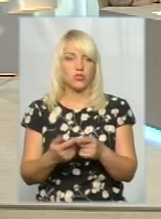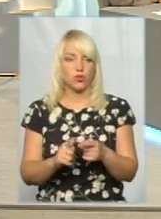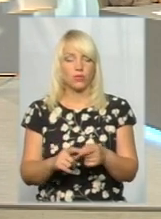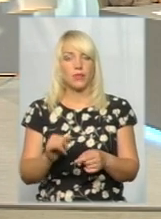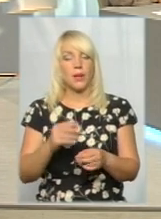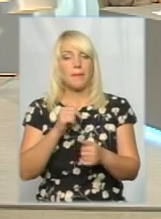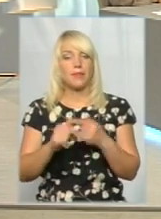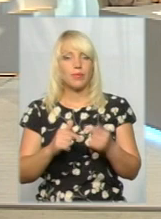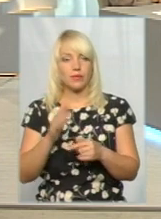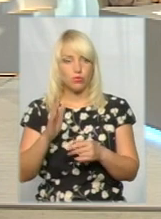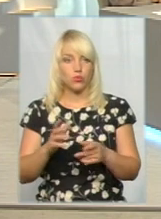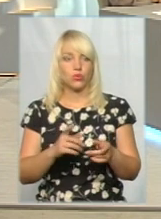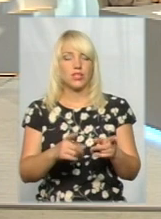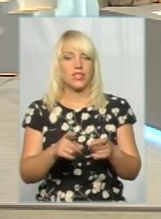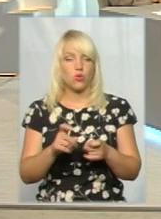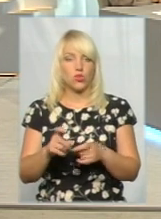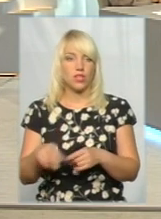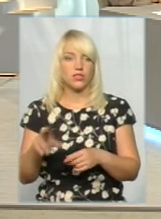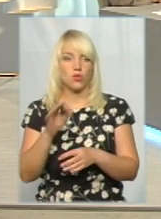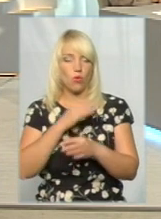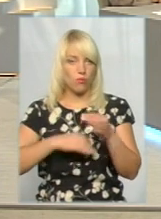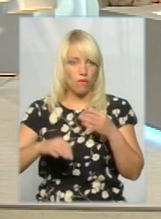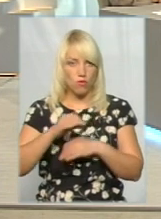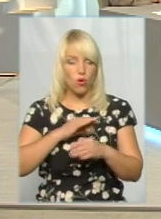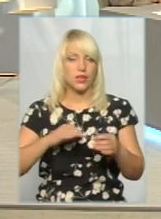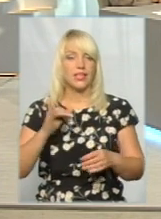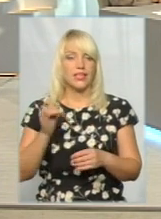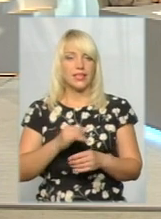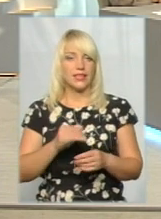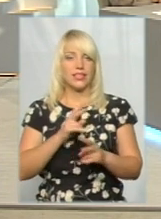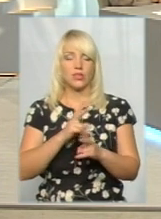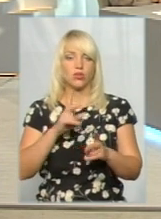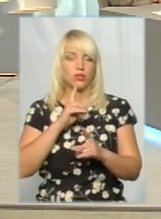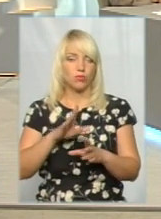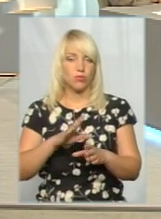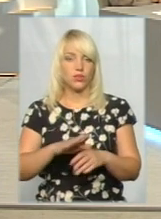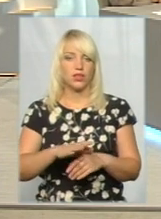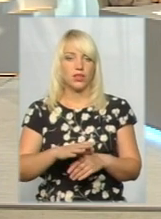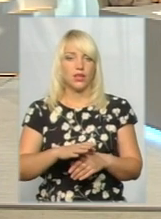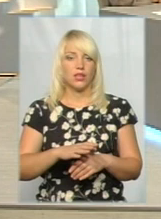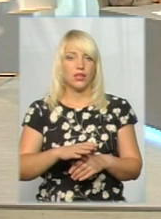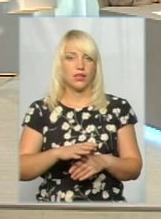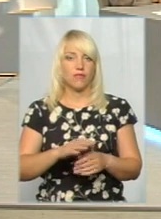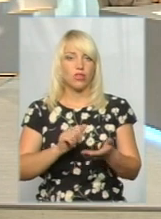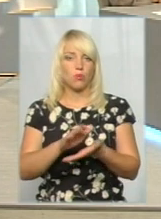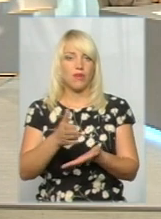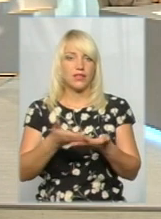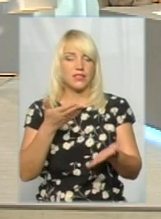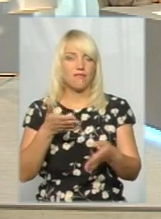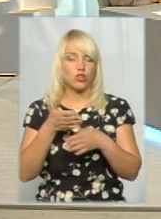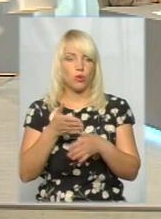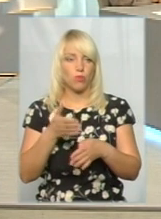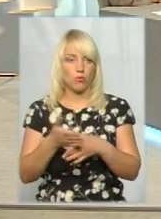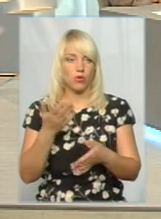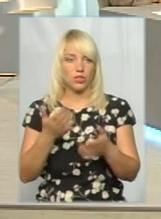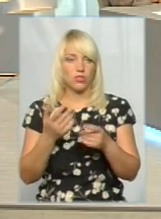Підприємці будуть долучатися, звичайно, до обговорень, і ніхто не буде відкидати руку допомоги, звичайно, якщо вона буде